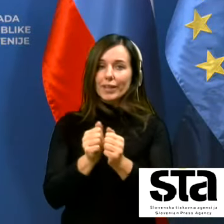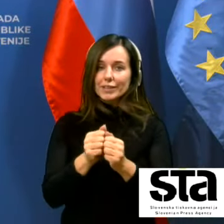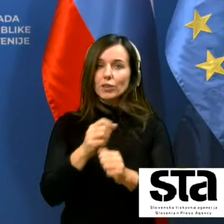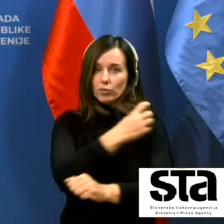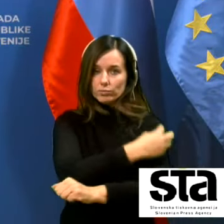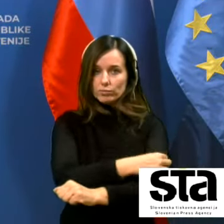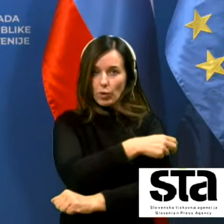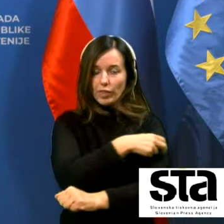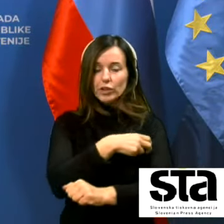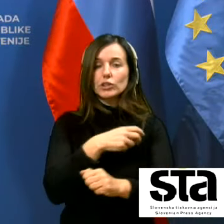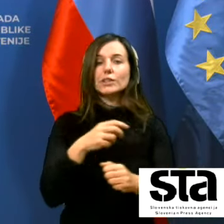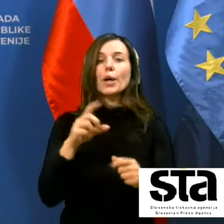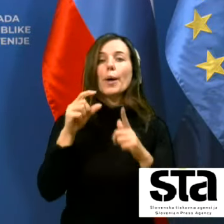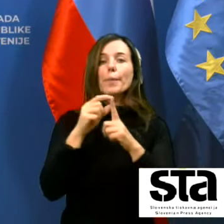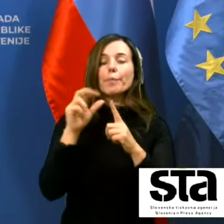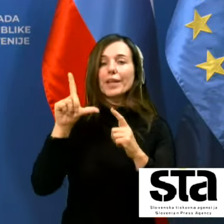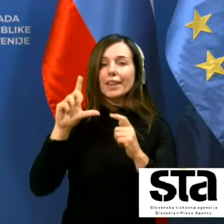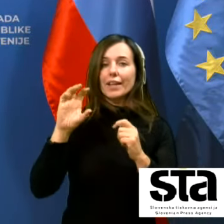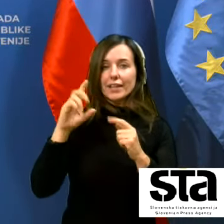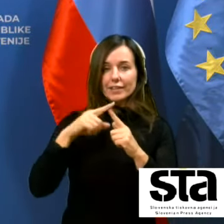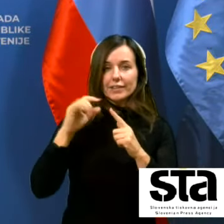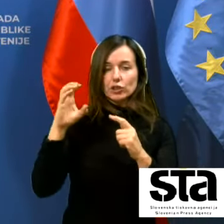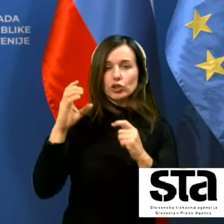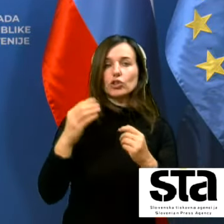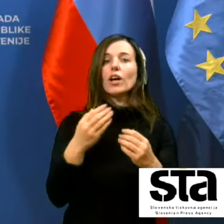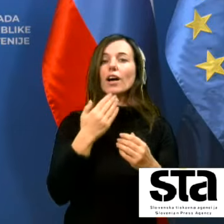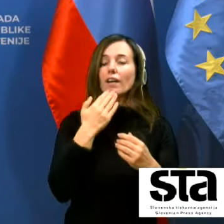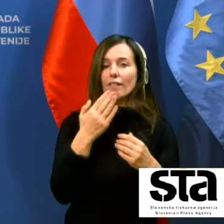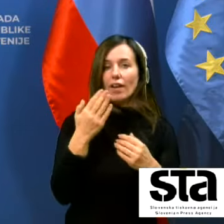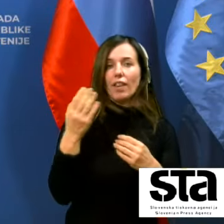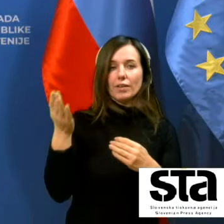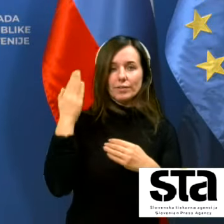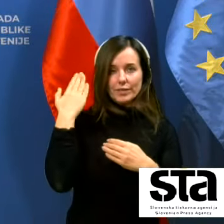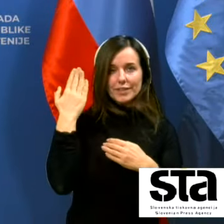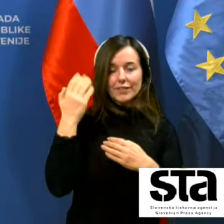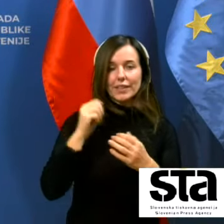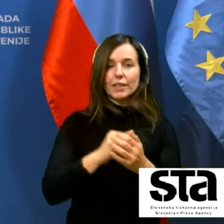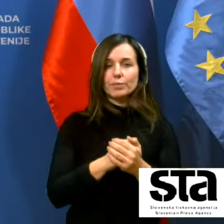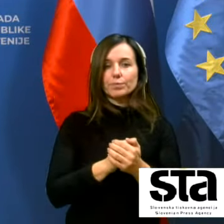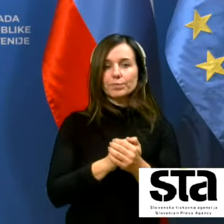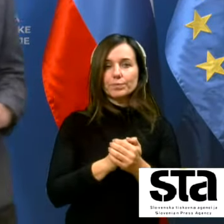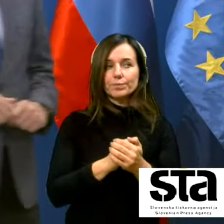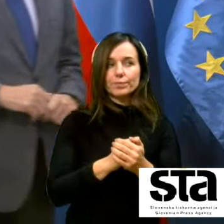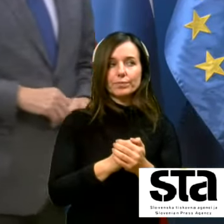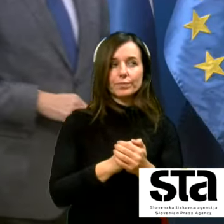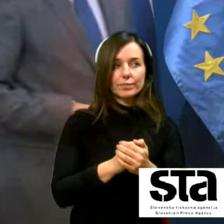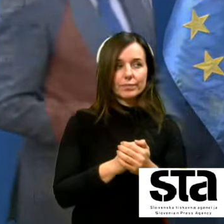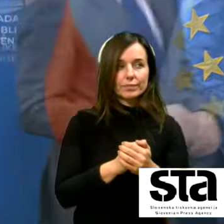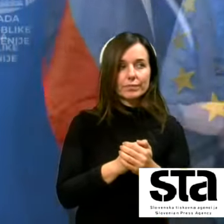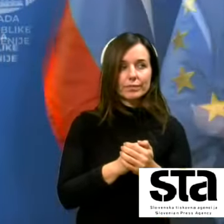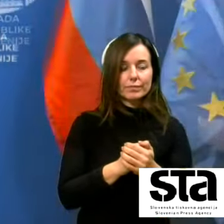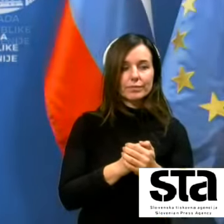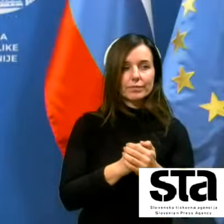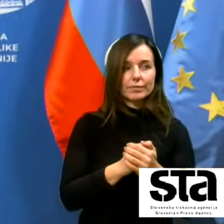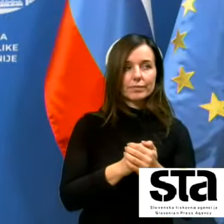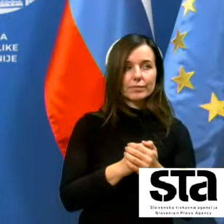Milivoj Piletič hvala lepa in nasvidenje do popovdan in nasvidenje